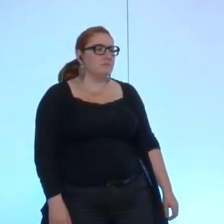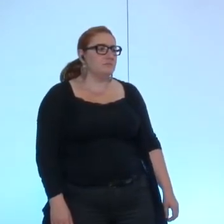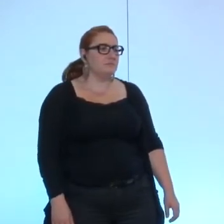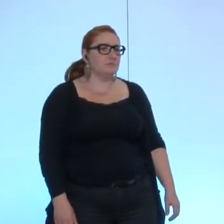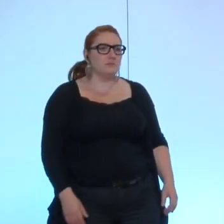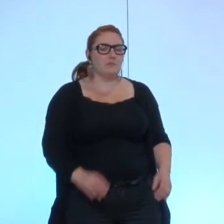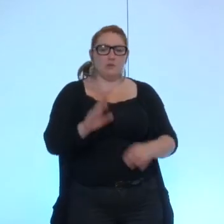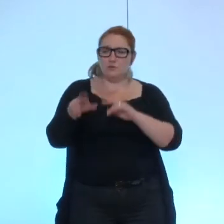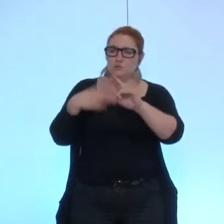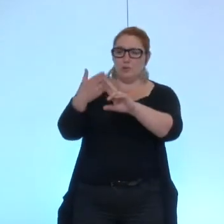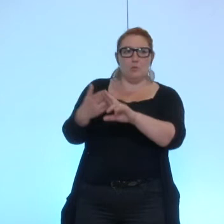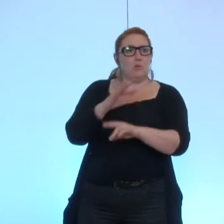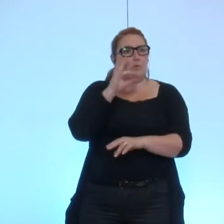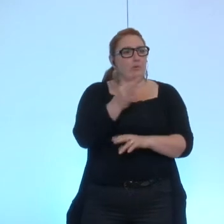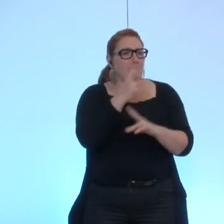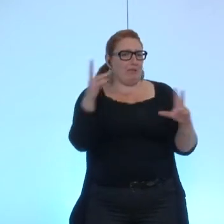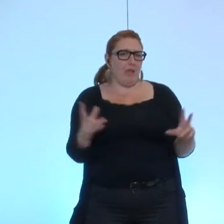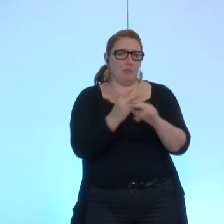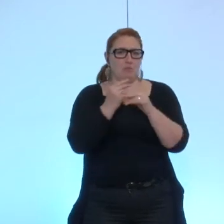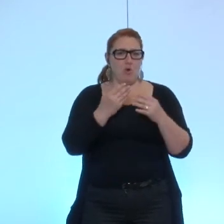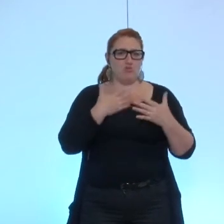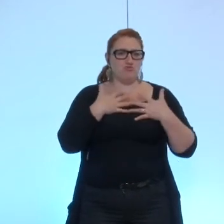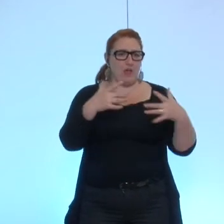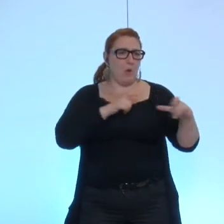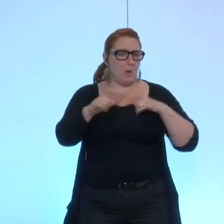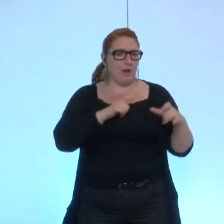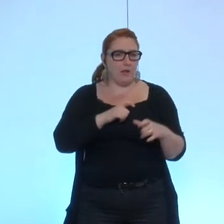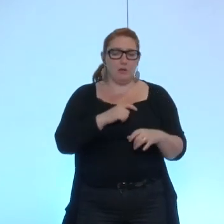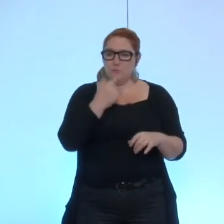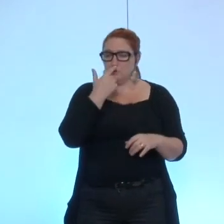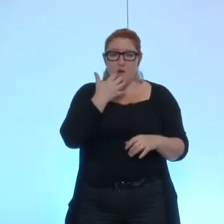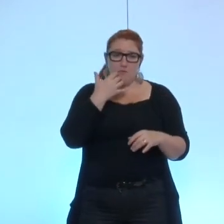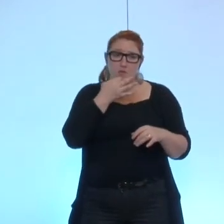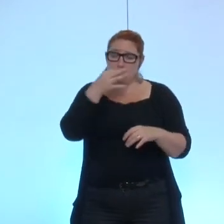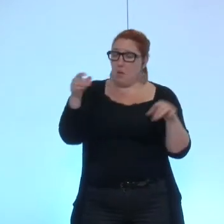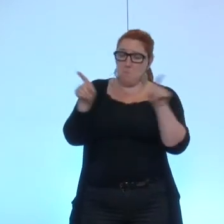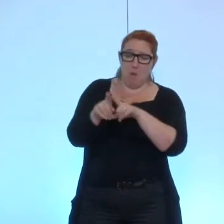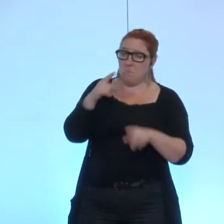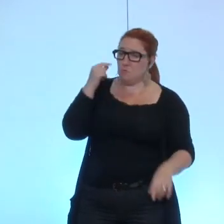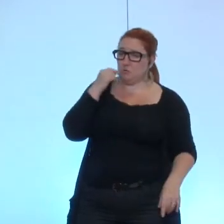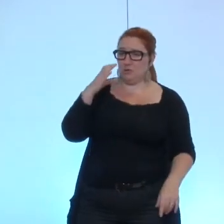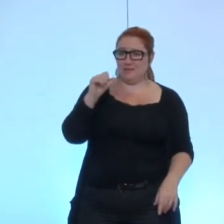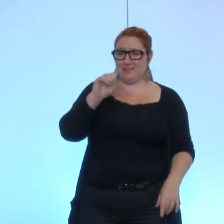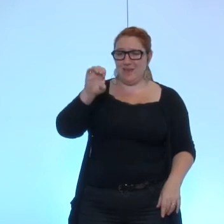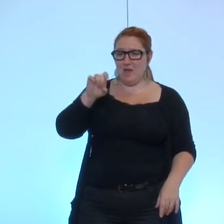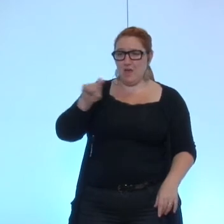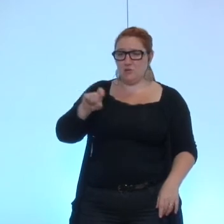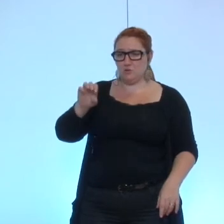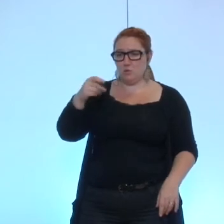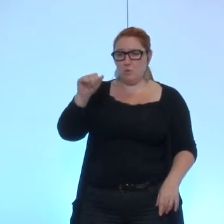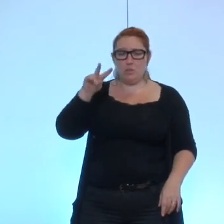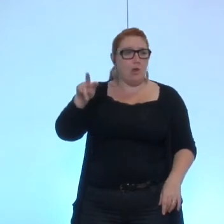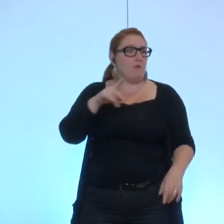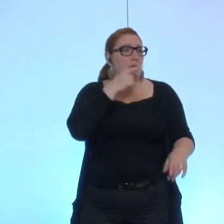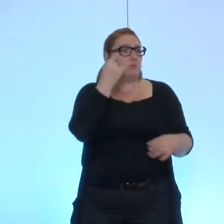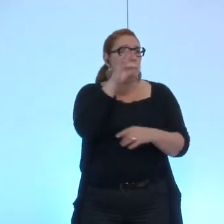oui très rapidement mes chers collègues pour dire que j'aurais dit à peu près la même chose que monsieur Cazenave et je trouve finalement assez normal que monsieur Fristot